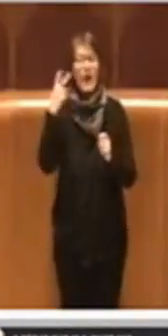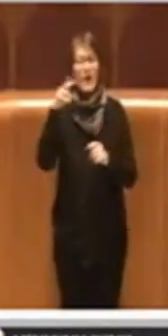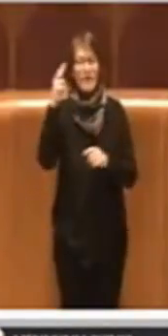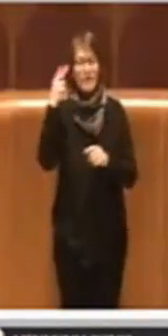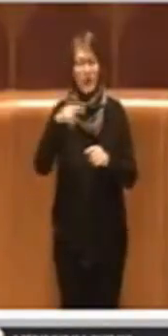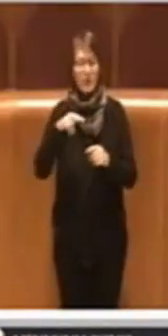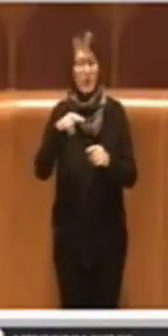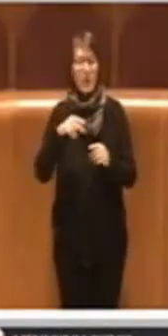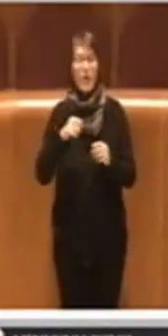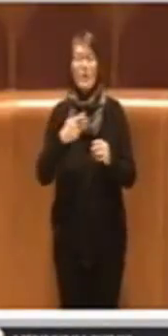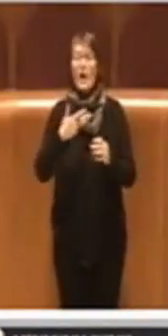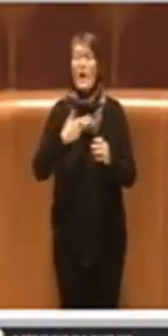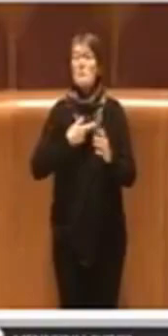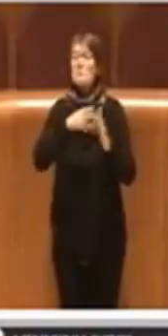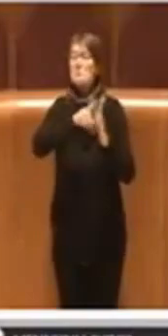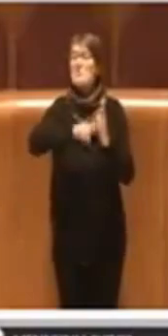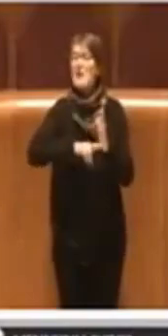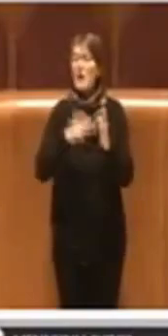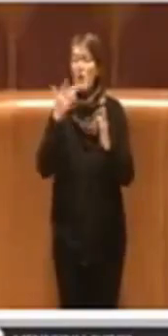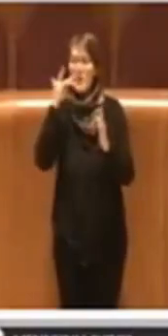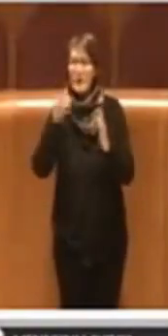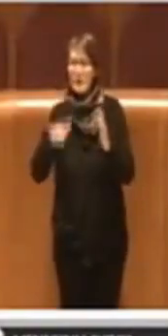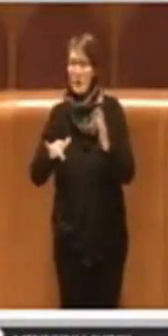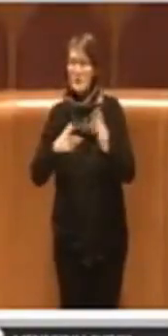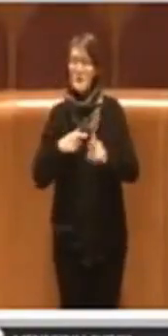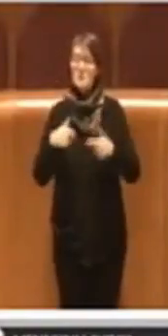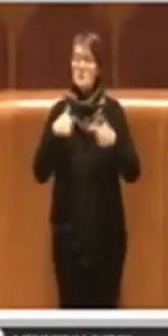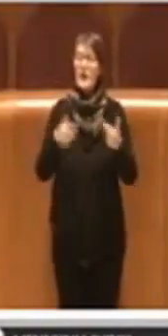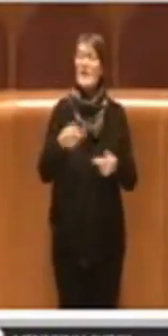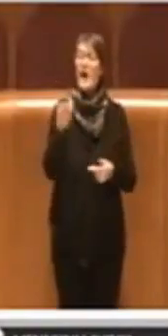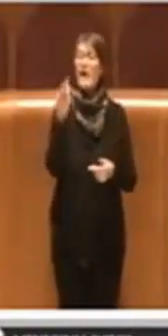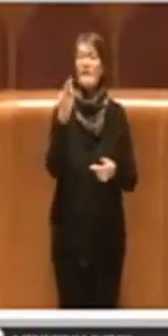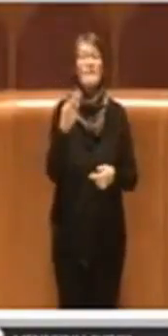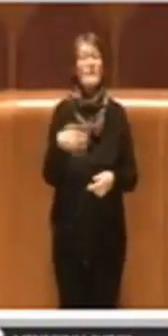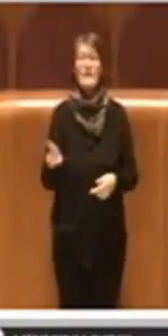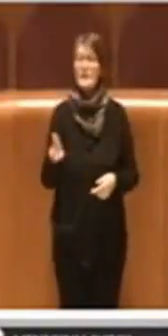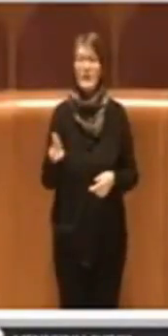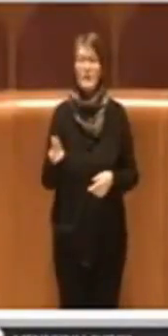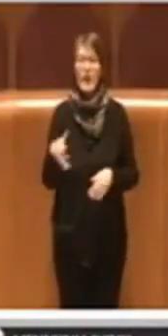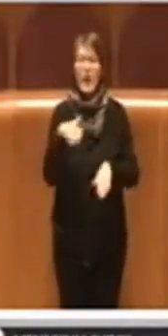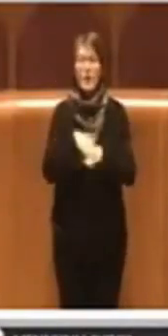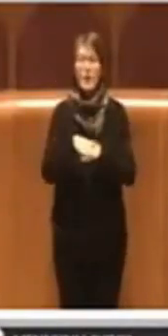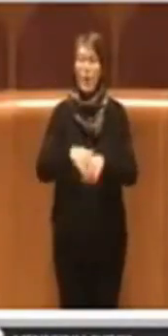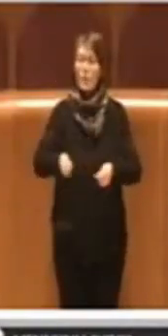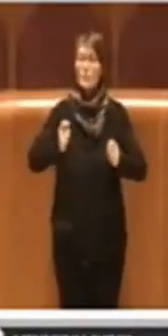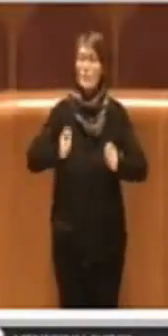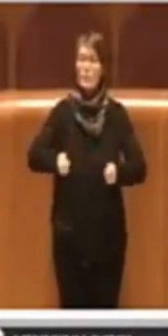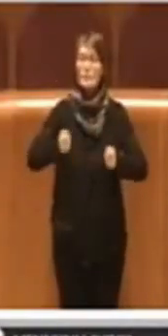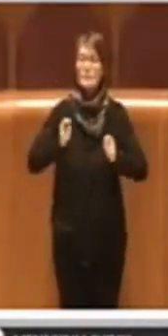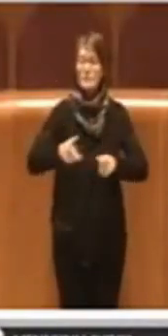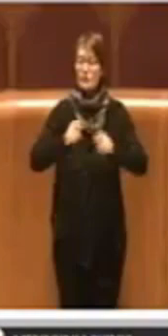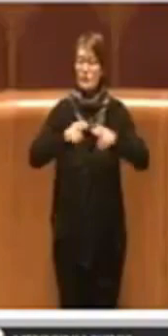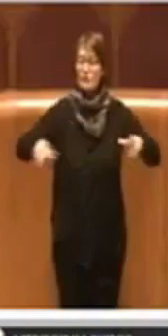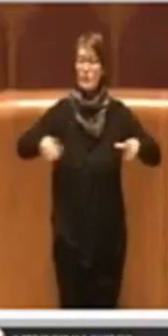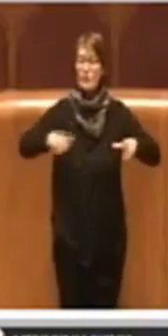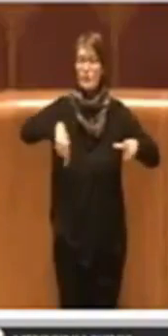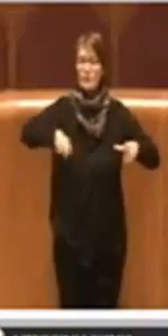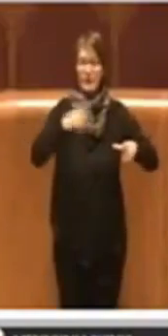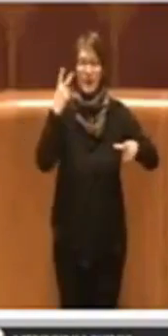vietavano l'utilizzo delle botticelle sulla città di Verona, noi